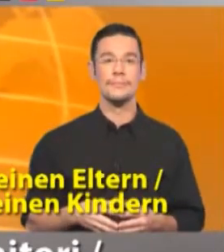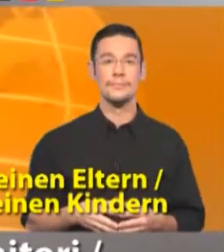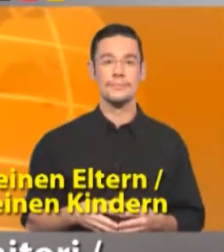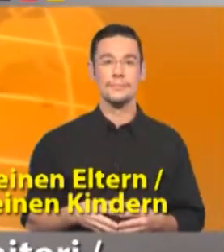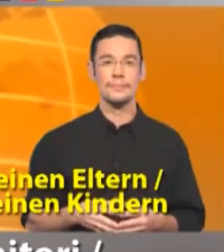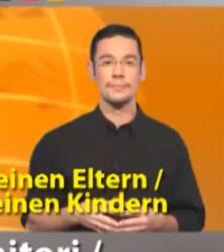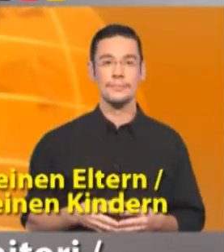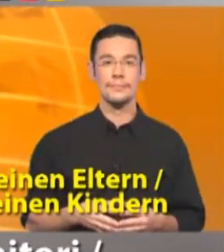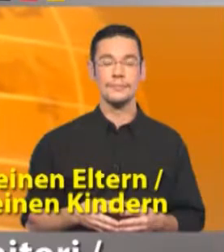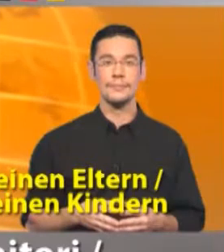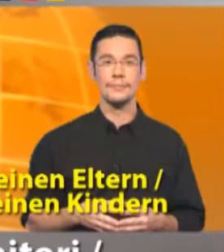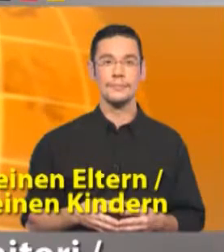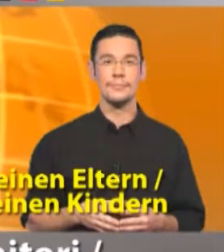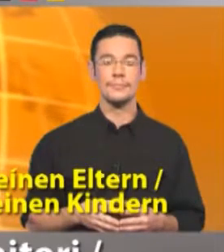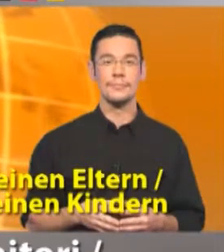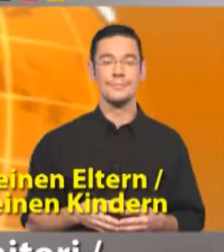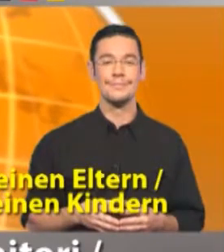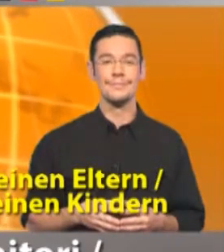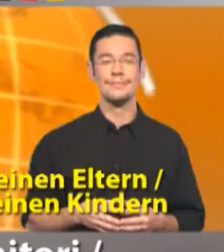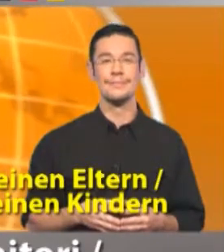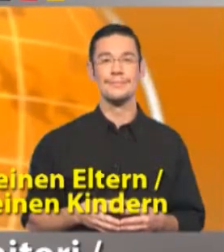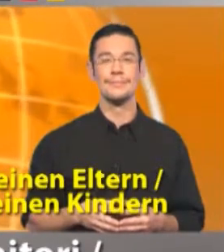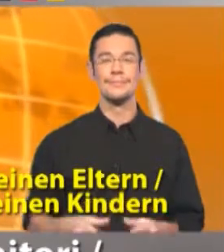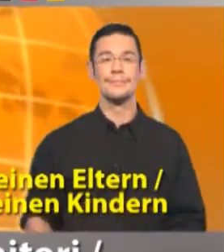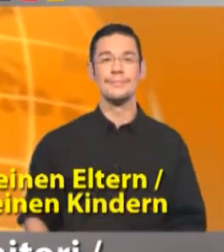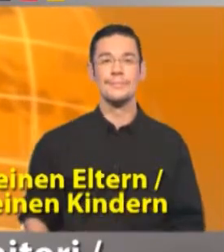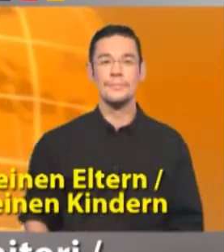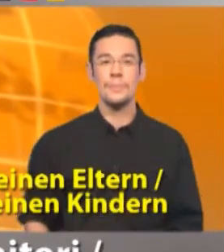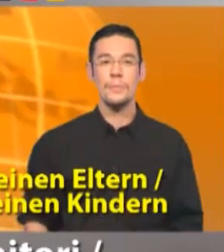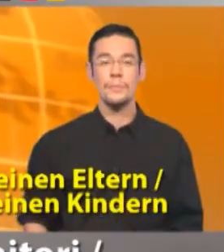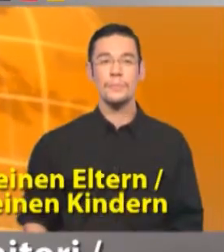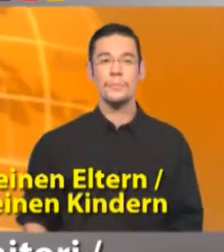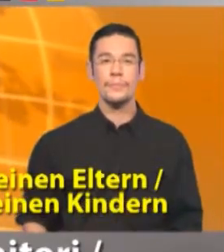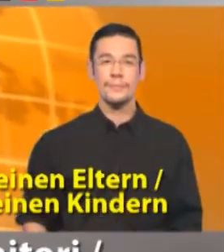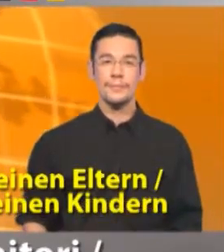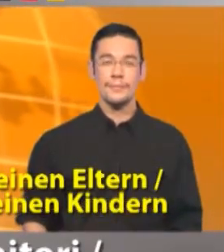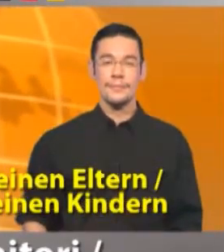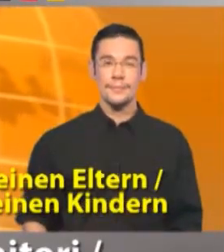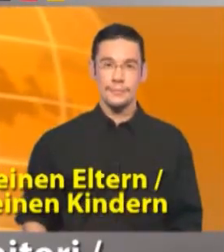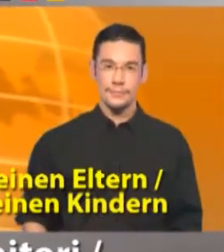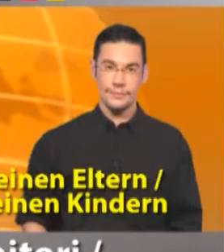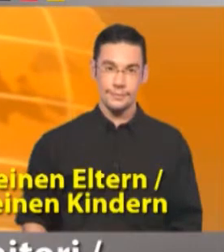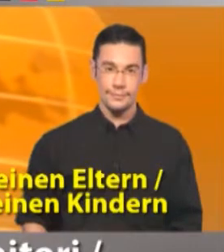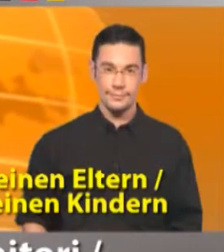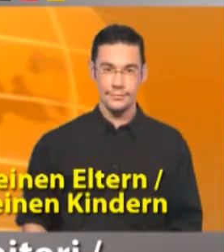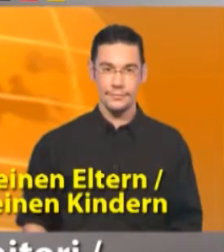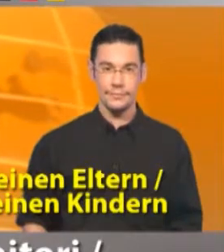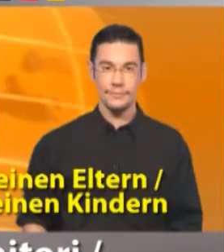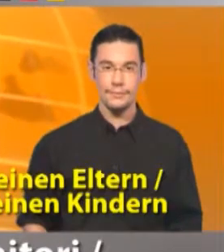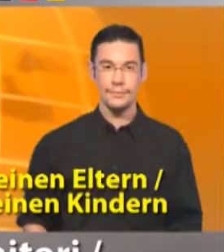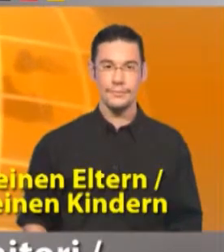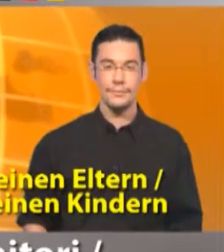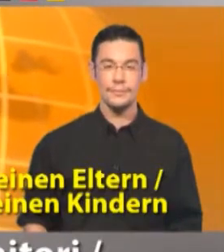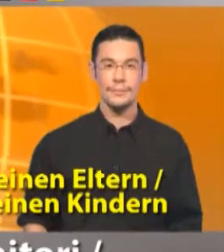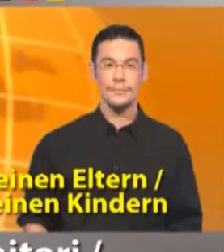I miei genitori. I miei figli. I miei genitori.